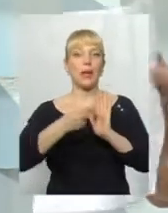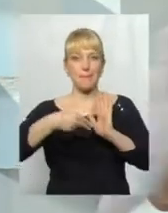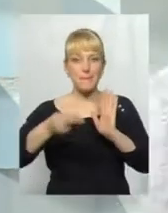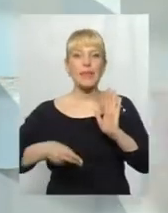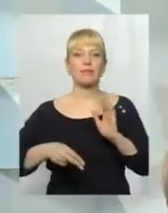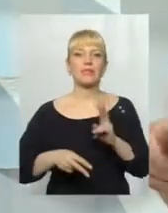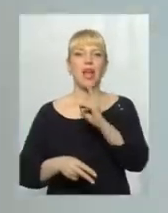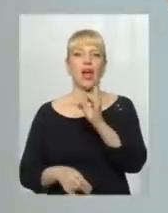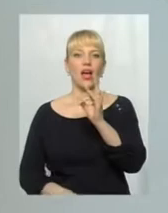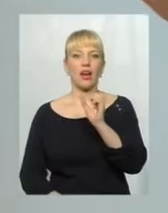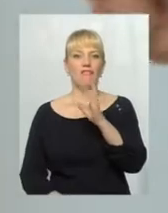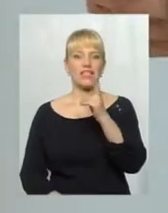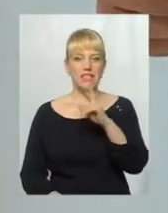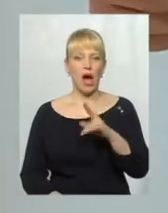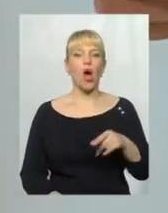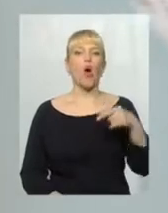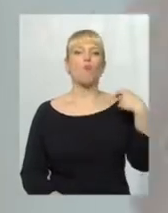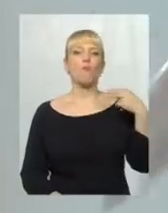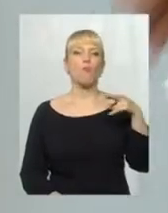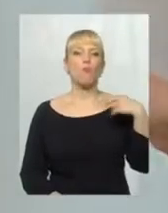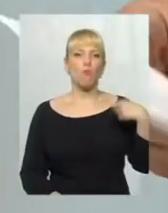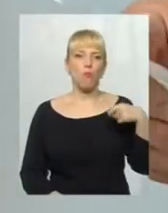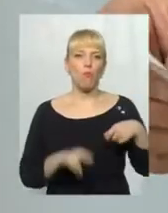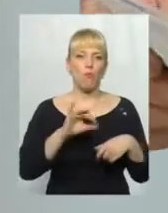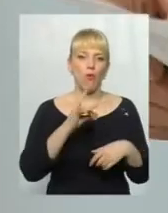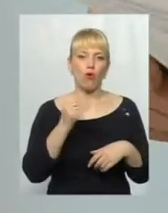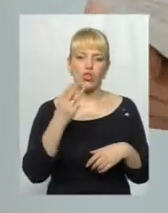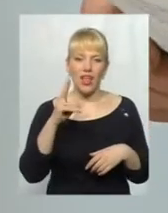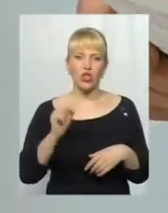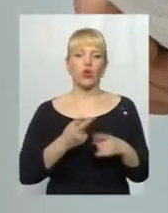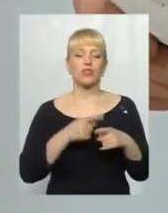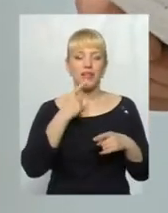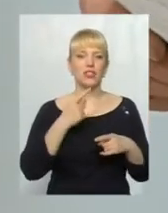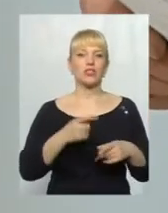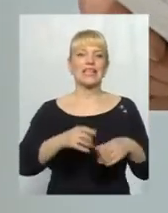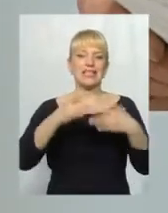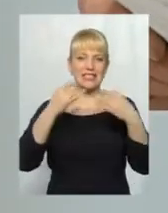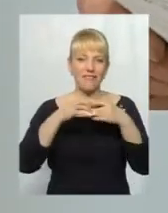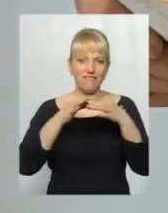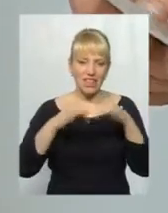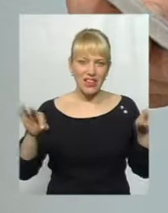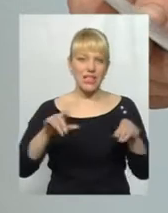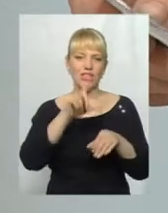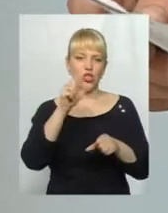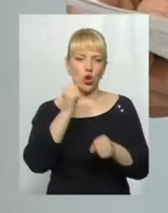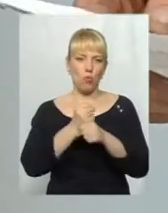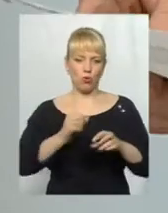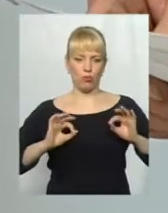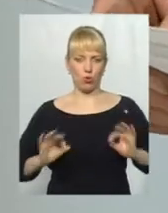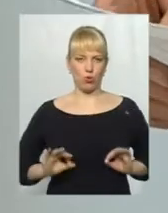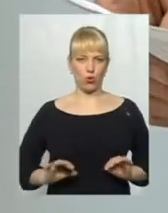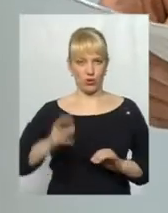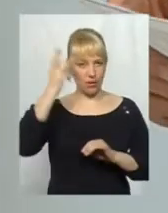Кравця, до Порошенка, Ситника і т.д. В якому сказано, звільнити негайно з роботи прокурора Хмельницького